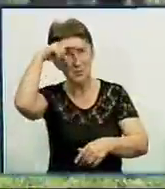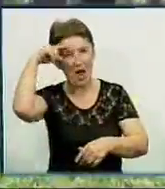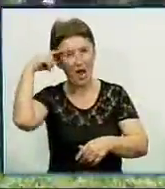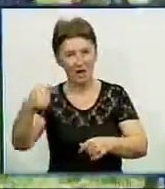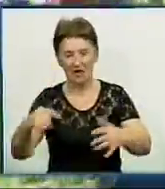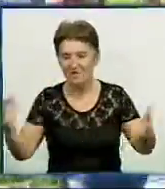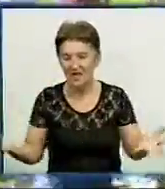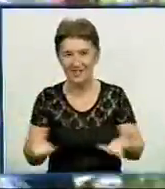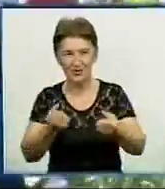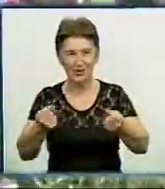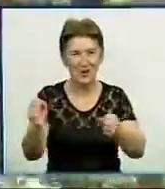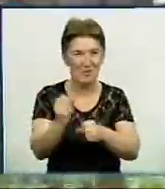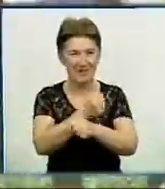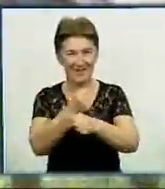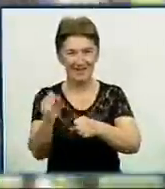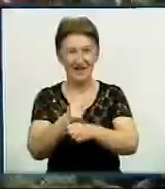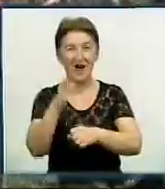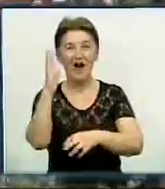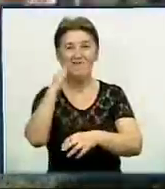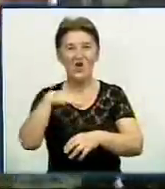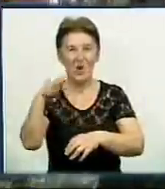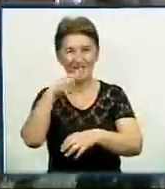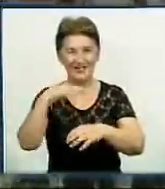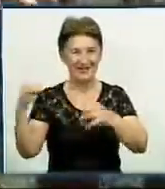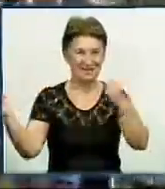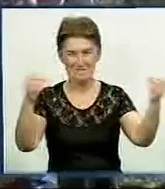Більше сотні кіровоградців взяли участь у водних баталіях.